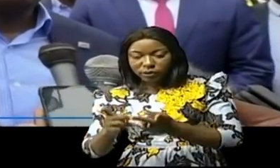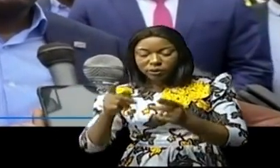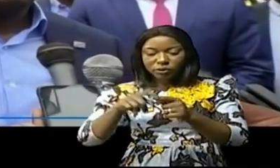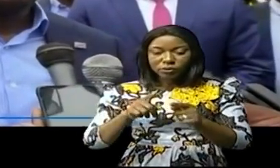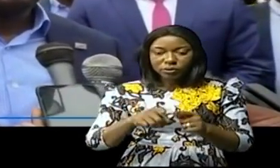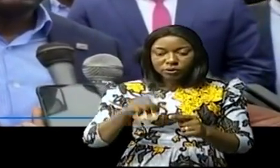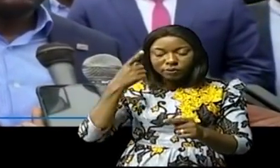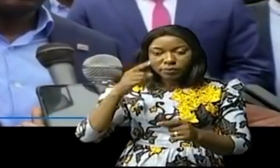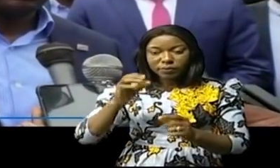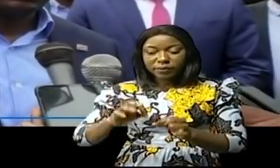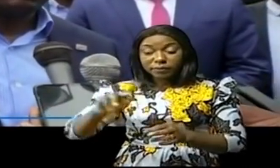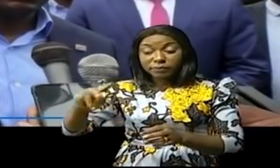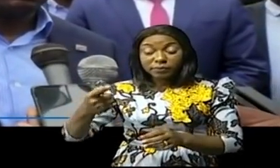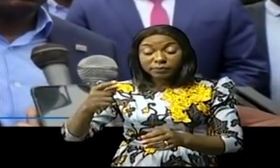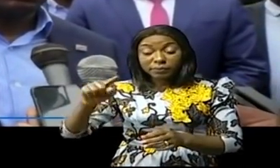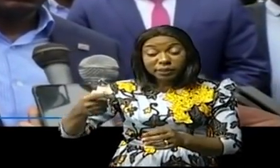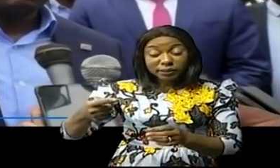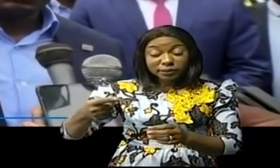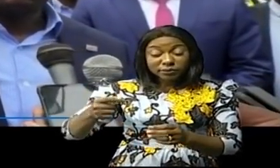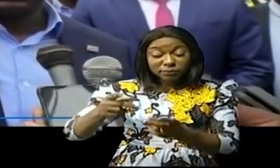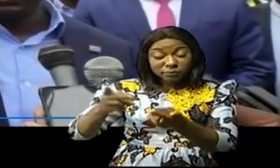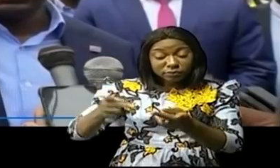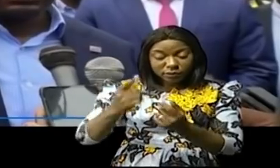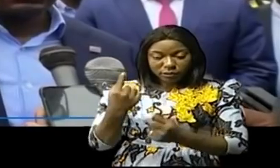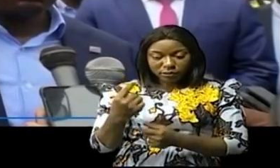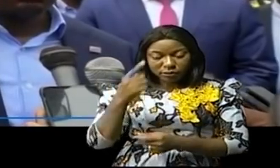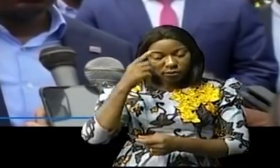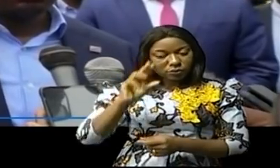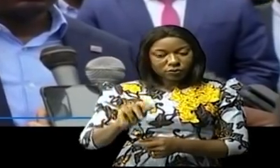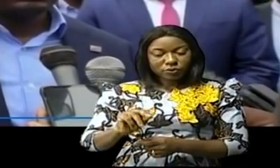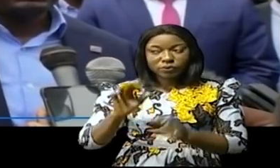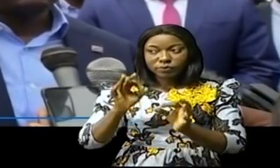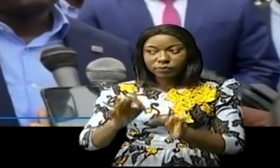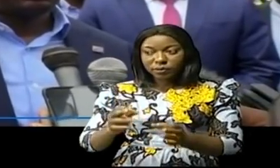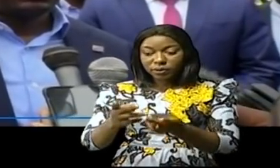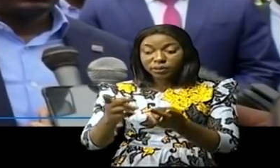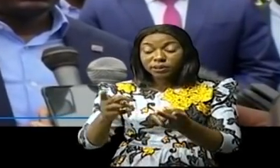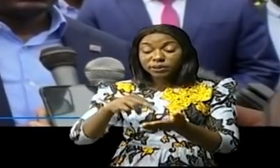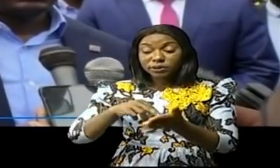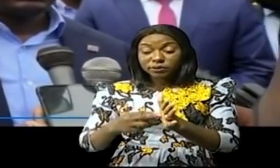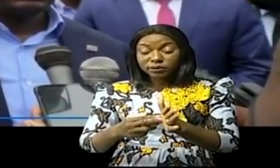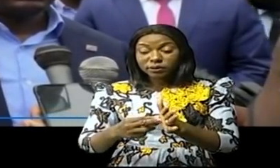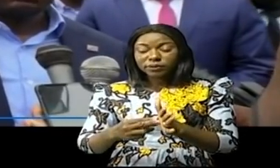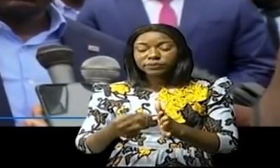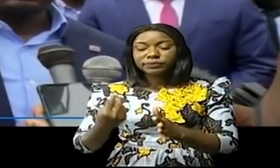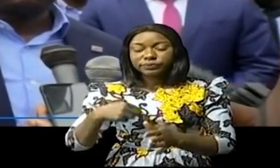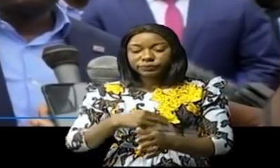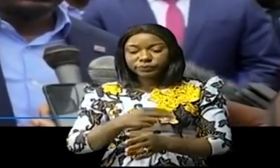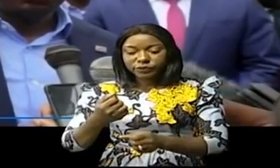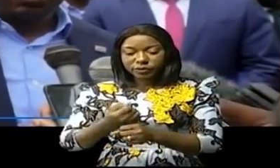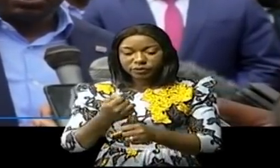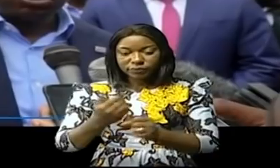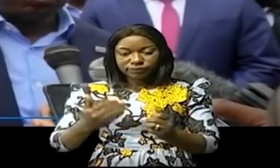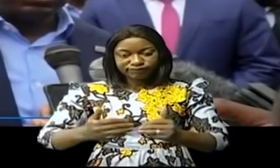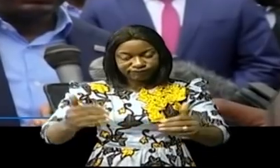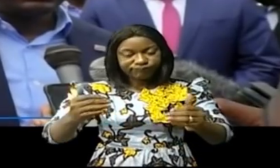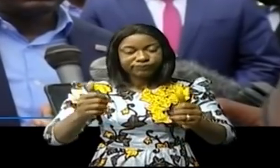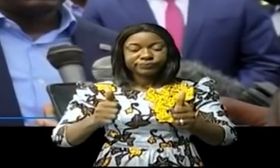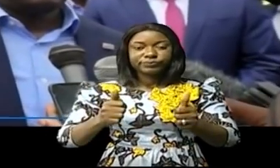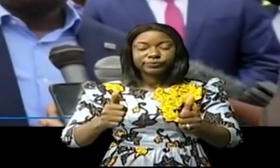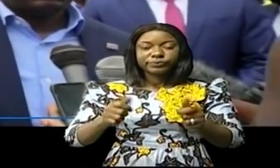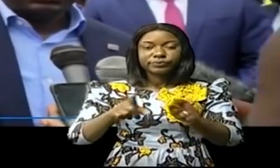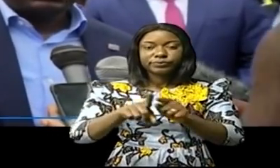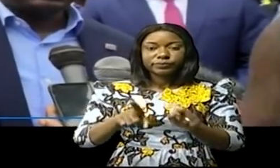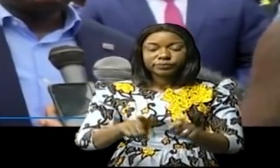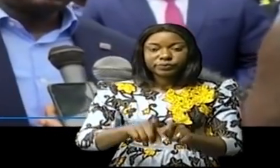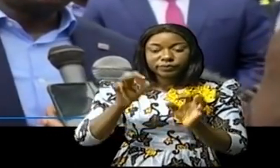qu'il en est. Ce'est pas le seul site qui est prévu mais déjà ici ça nous donne une indication des travaux qui sont faits non seulement ici